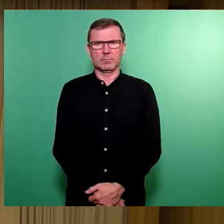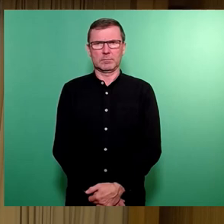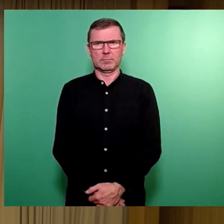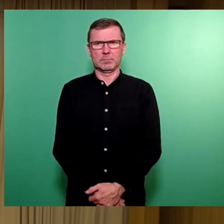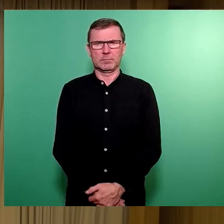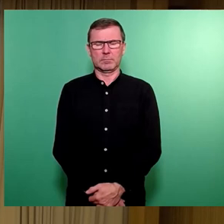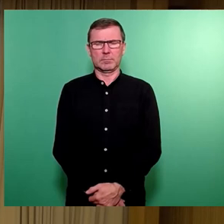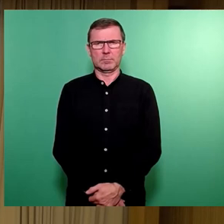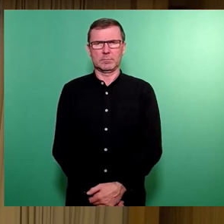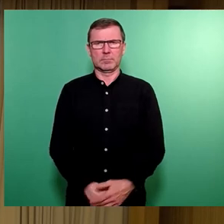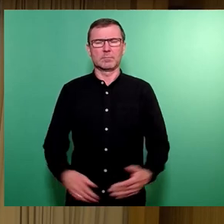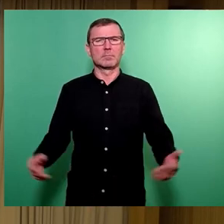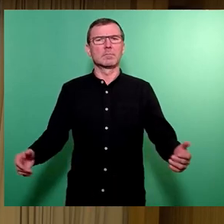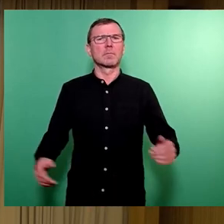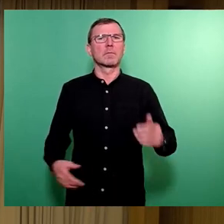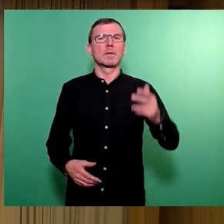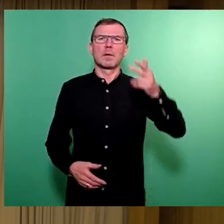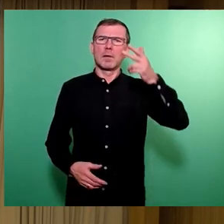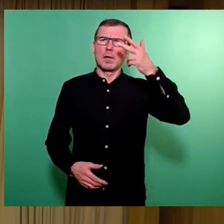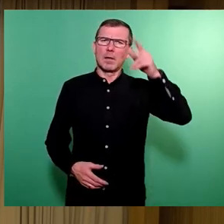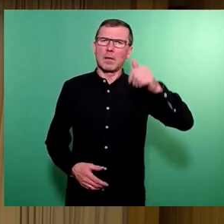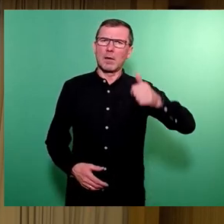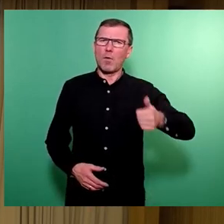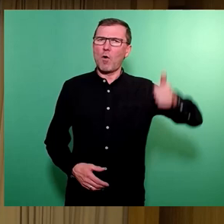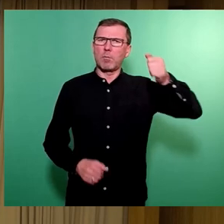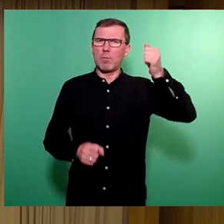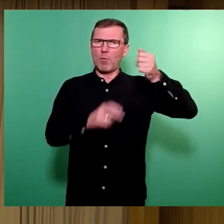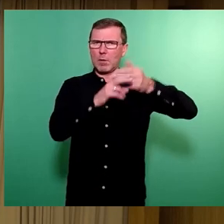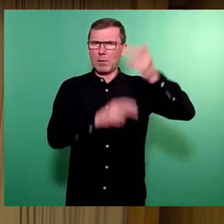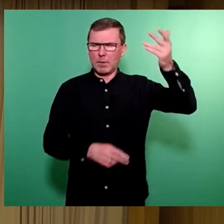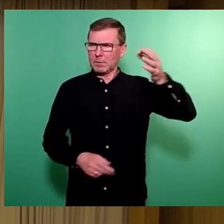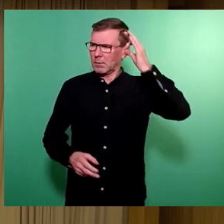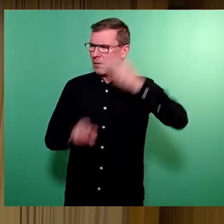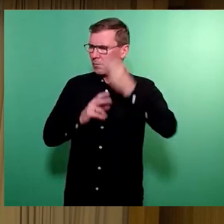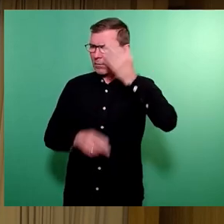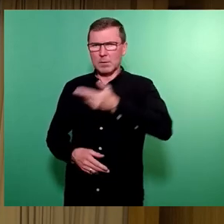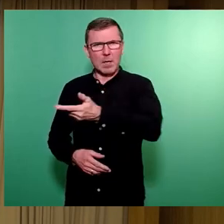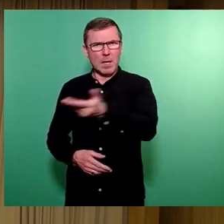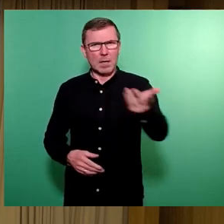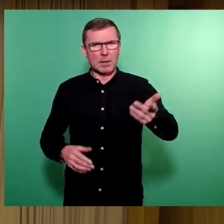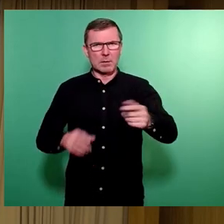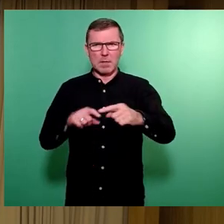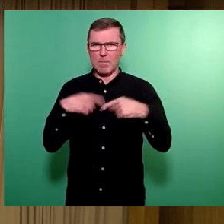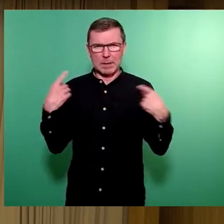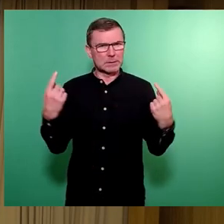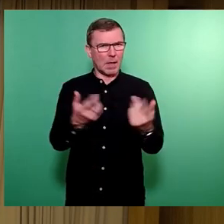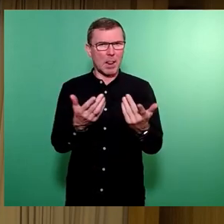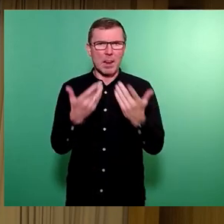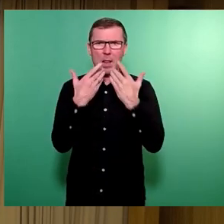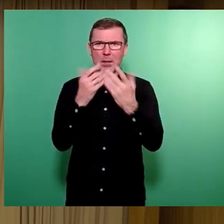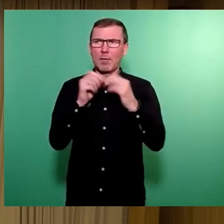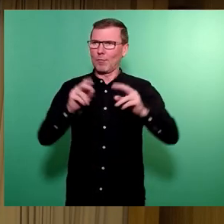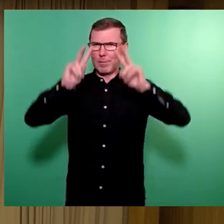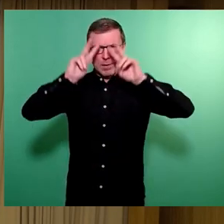Sehr geehrter Herr Oberbürgermeister, meine sehr verehrten Damen und Herren im Saal, vielen Dank für die Ehre, heute